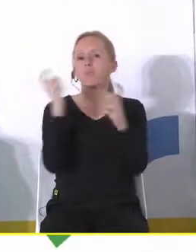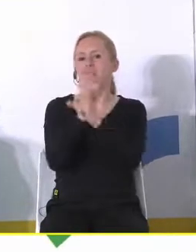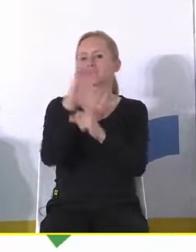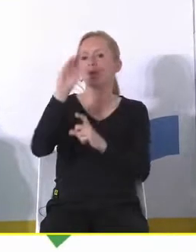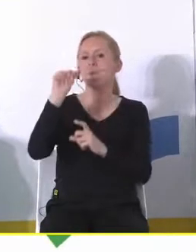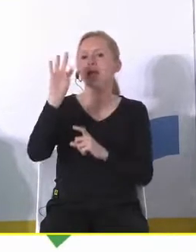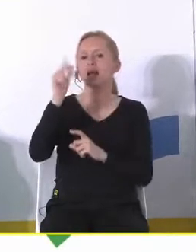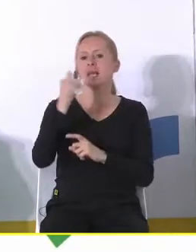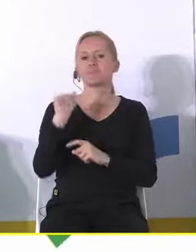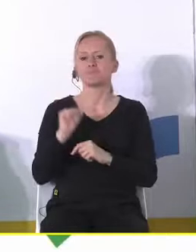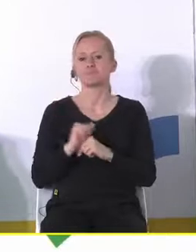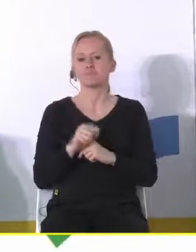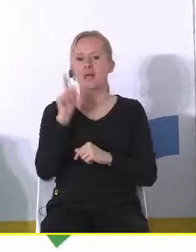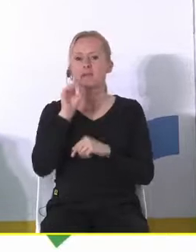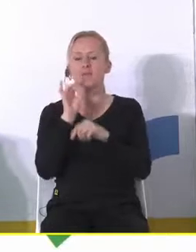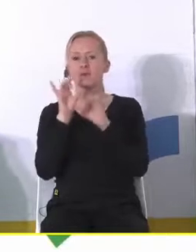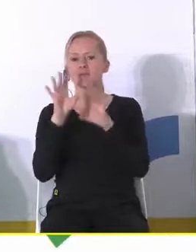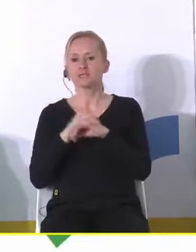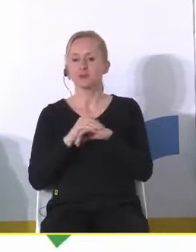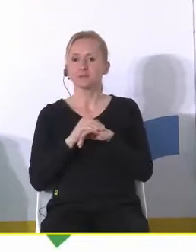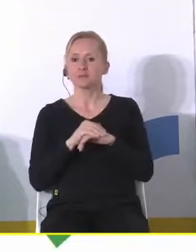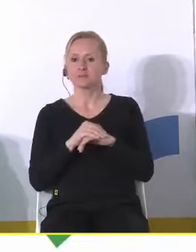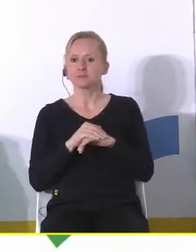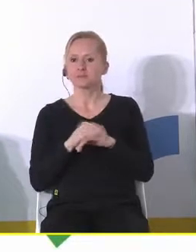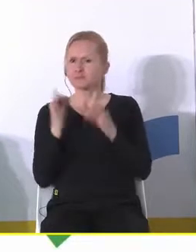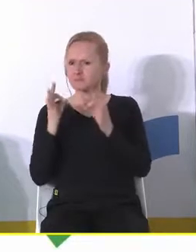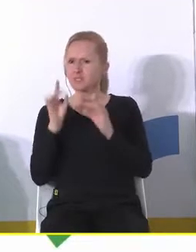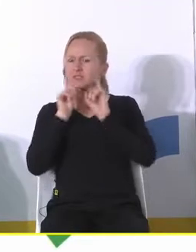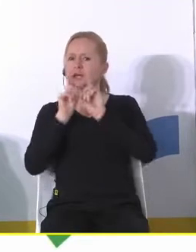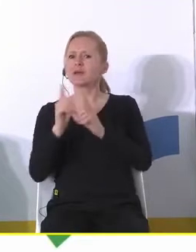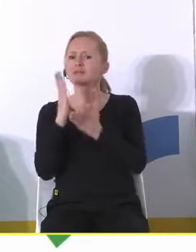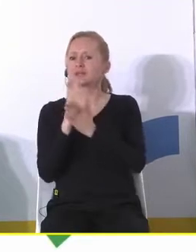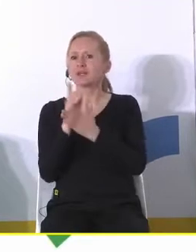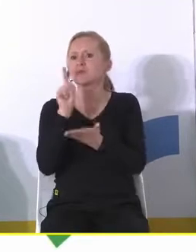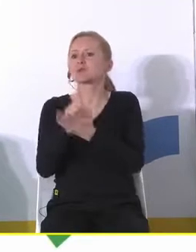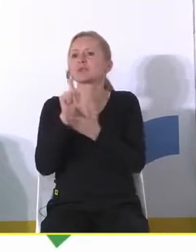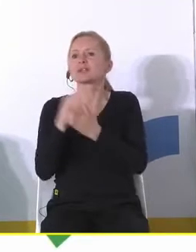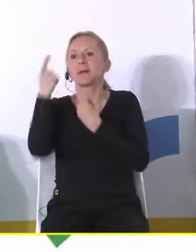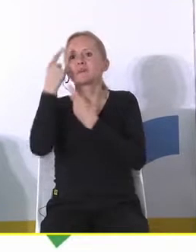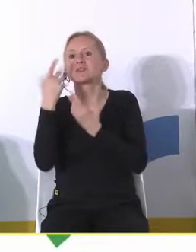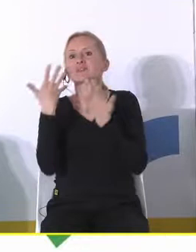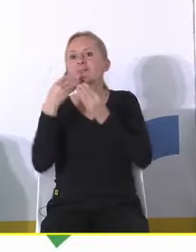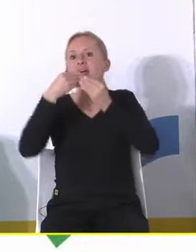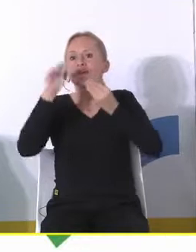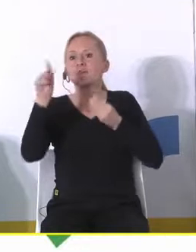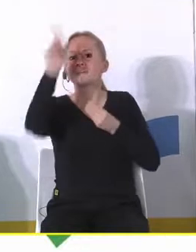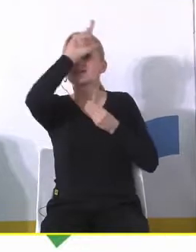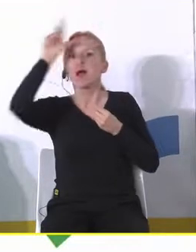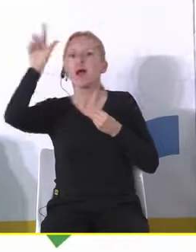w Belgii pan profesor Michalski jeszcze dopowiem też bo dzisiaj rzeczywiście już też jakimś sukcesem myślę jest to że w coraz większej liczbie